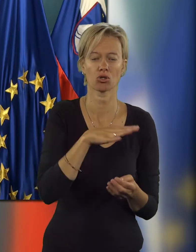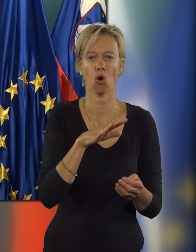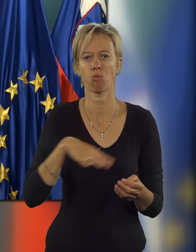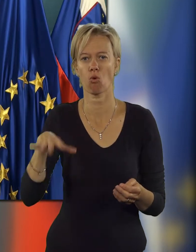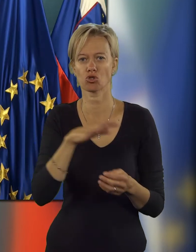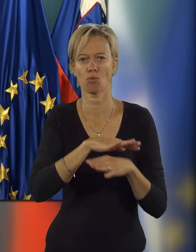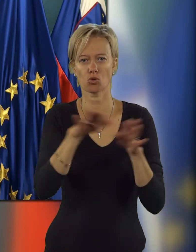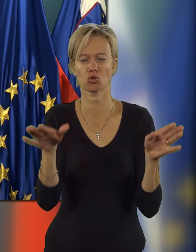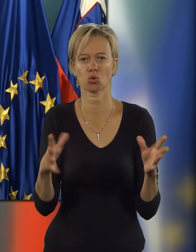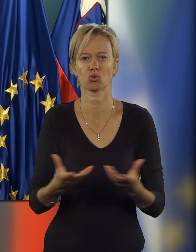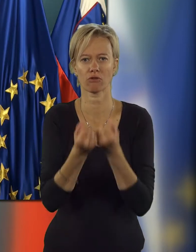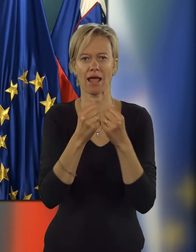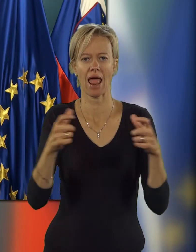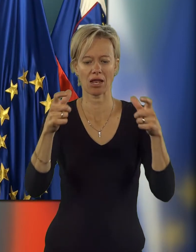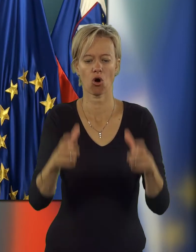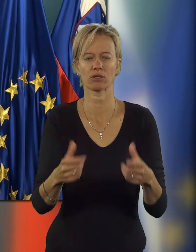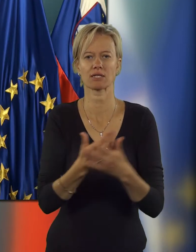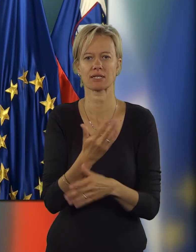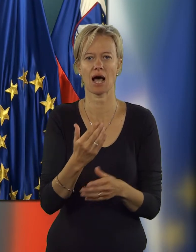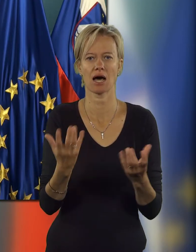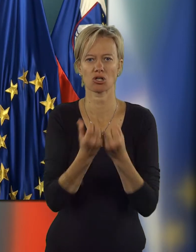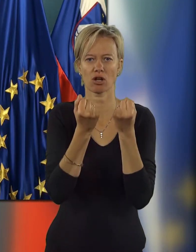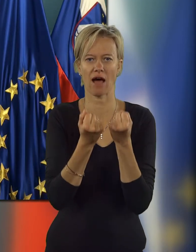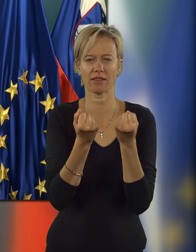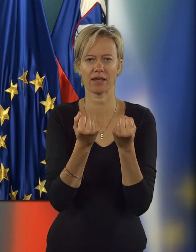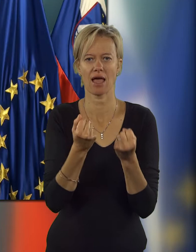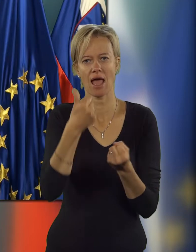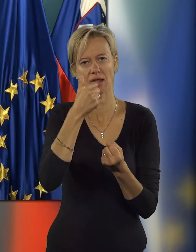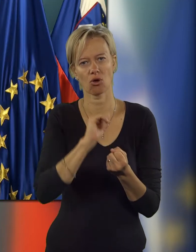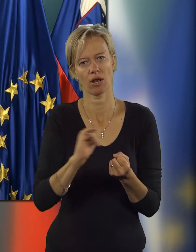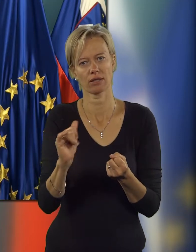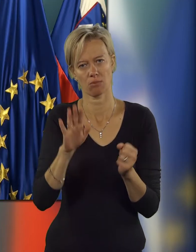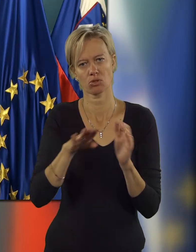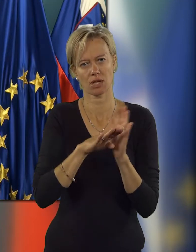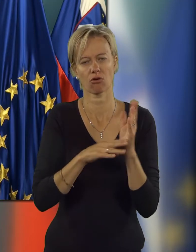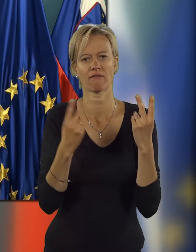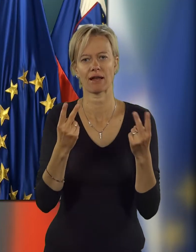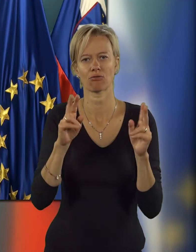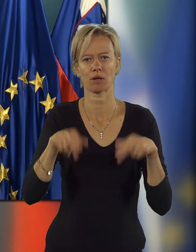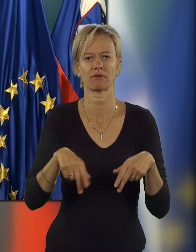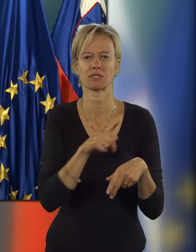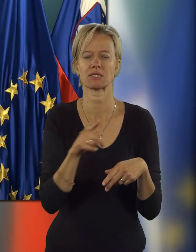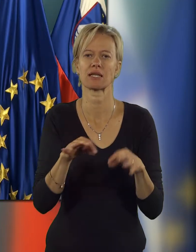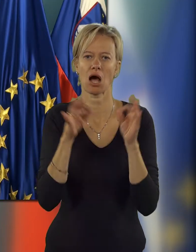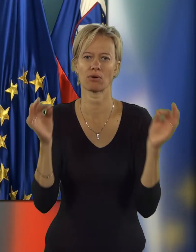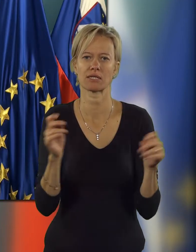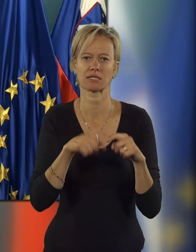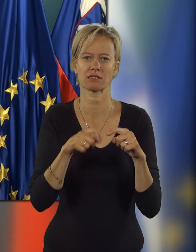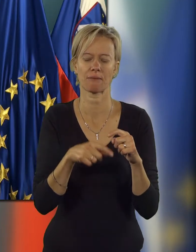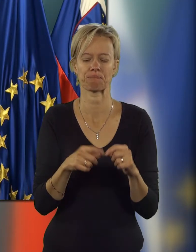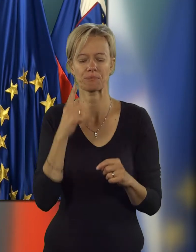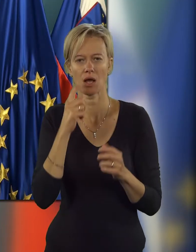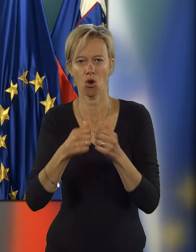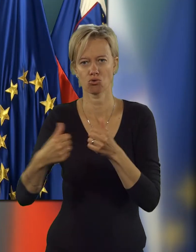območje se povsoto stanovi enota za reševanje enoletnih po zakonovljanju pravic iz javnih sredstev,